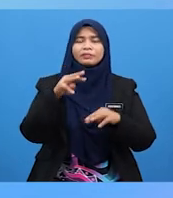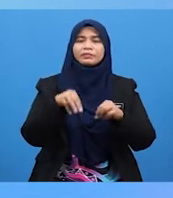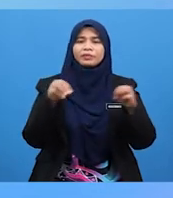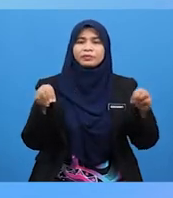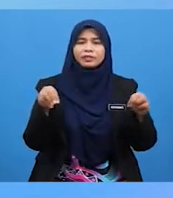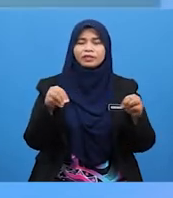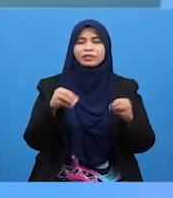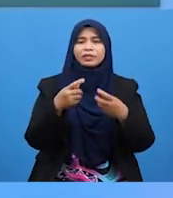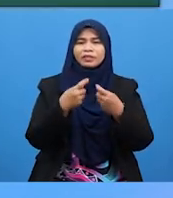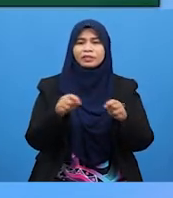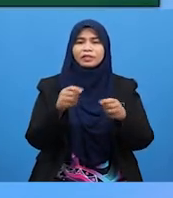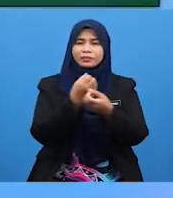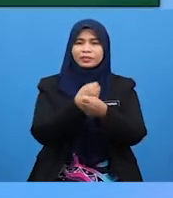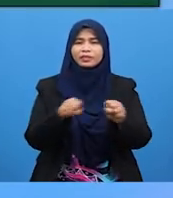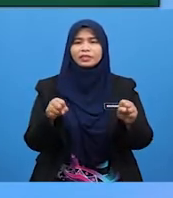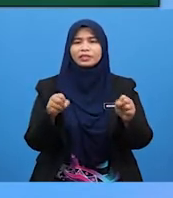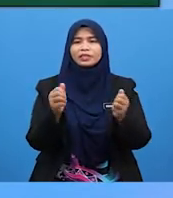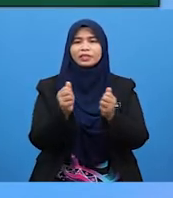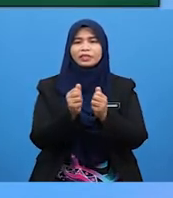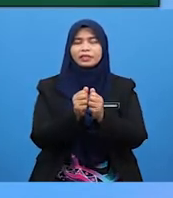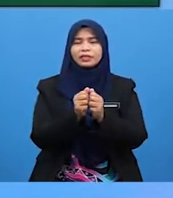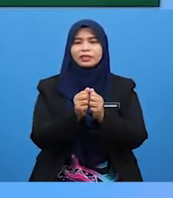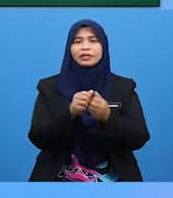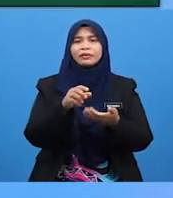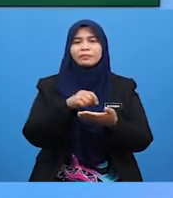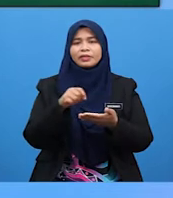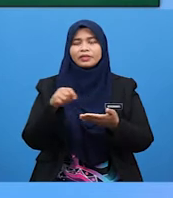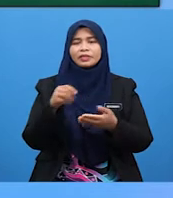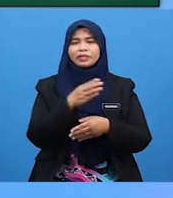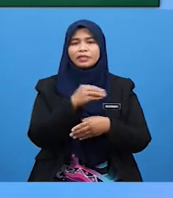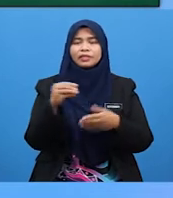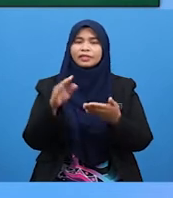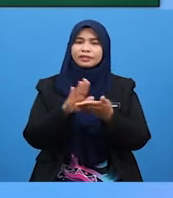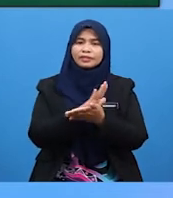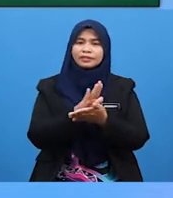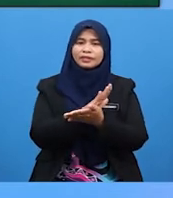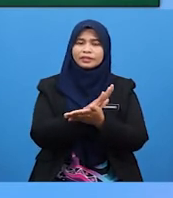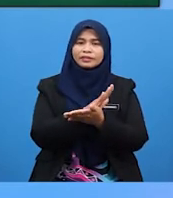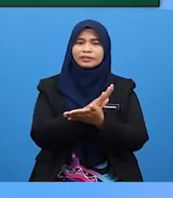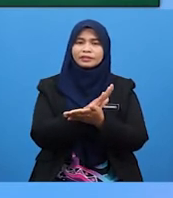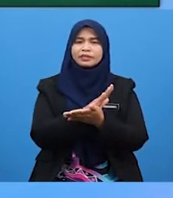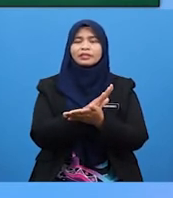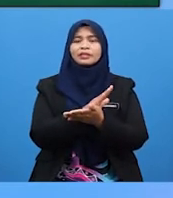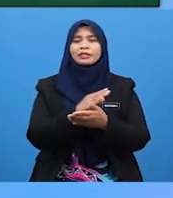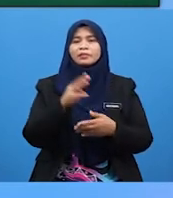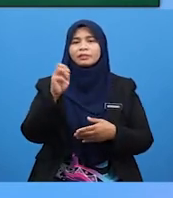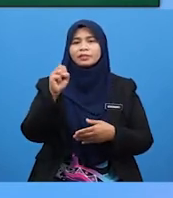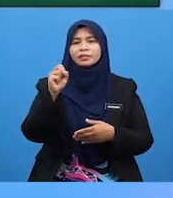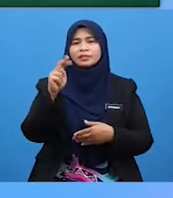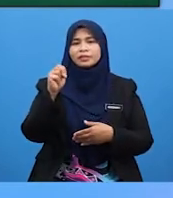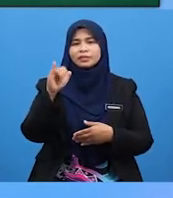-murid telah bersedia dengan Pencil dan kertas Mesin Braille